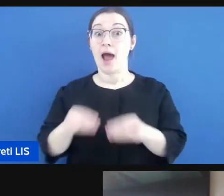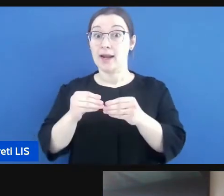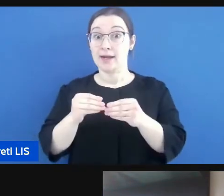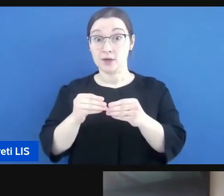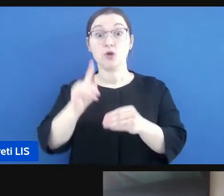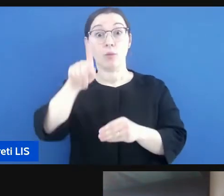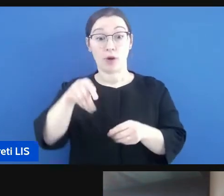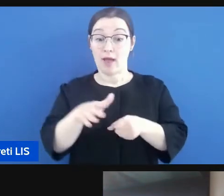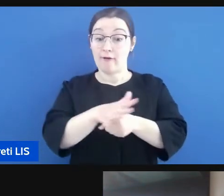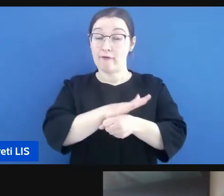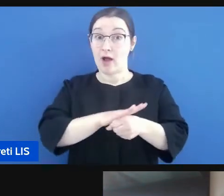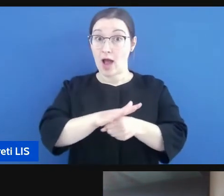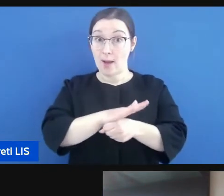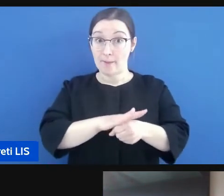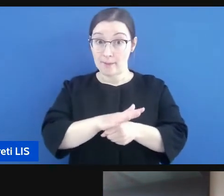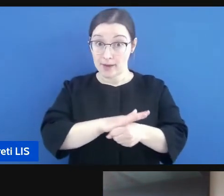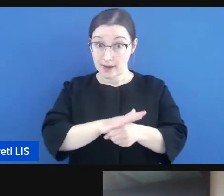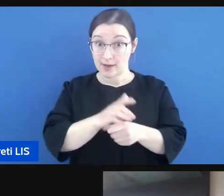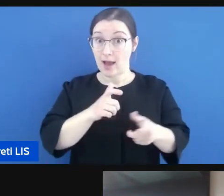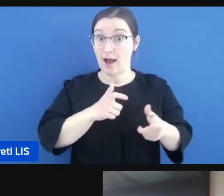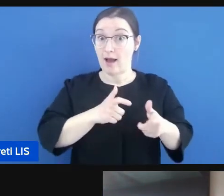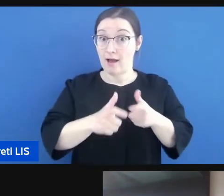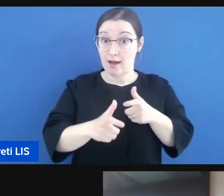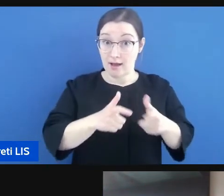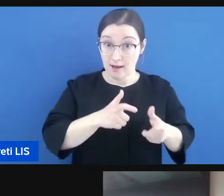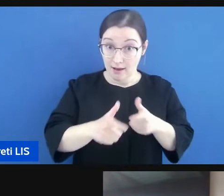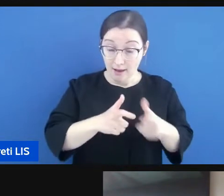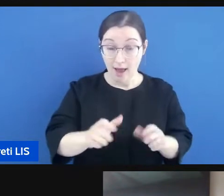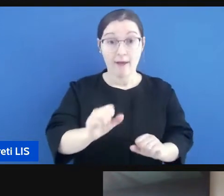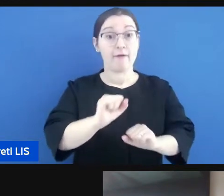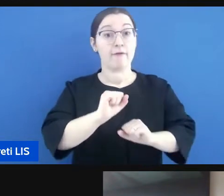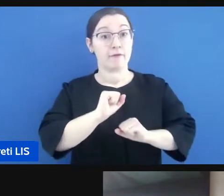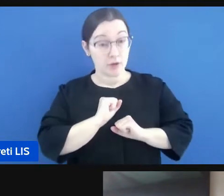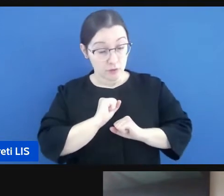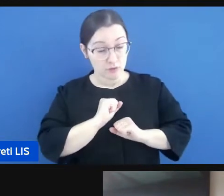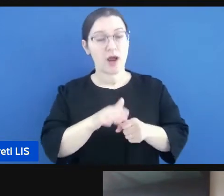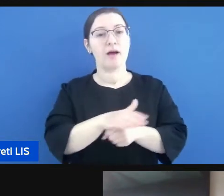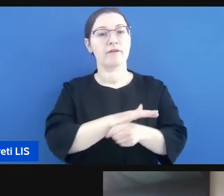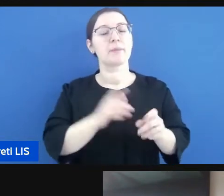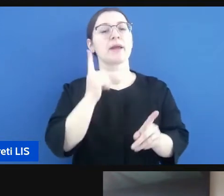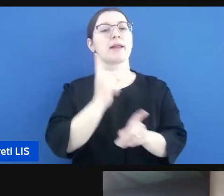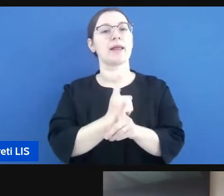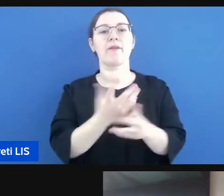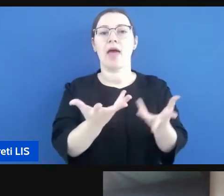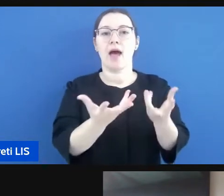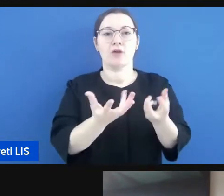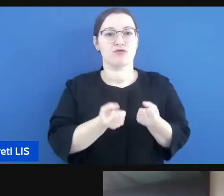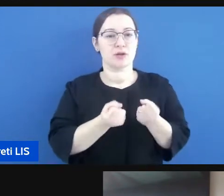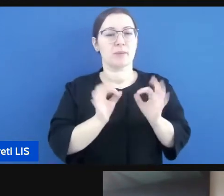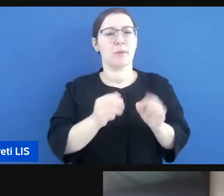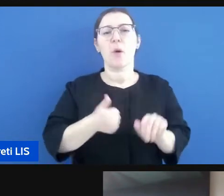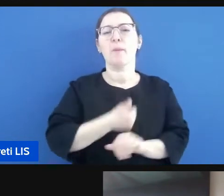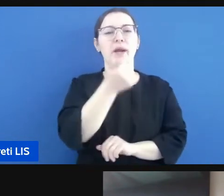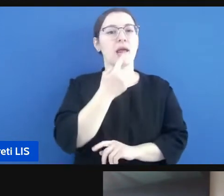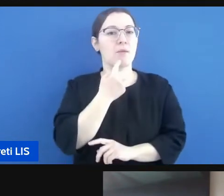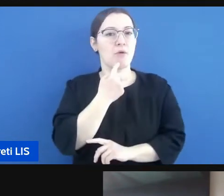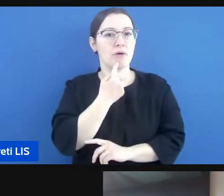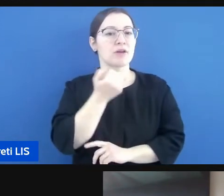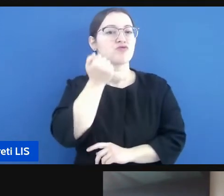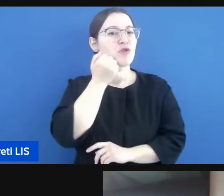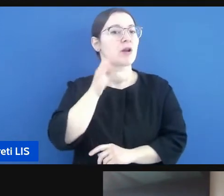quindi l'accessibilità e l'accettabilità credo che debba partire dal genitore perché